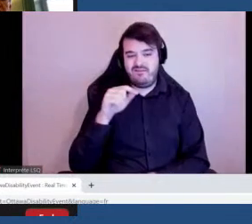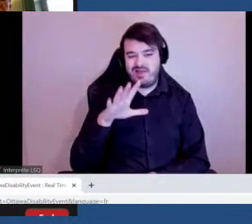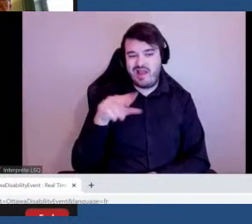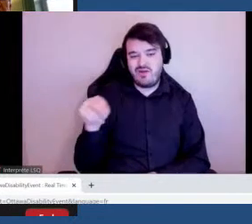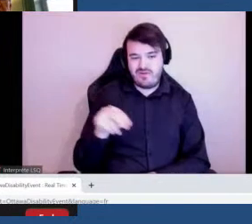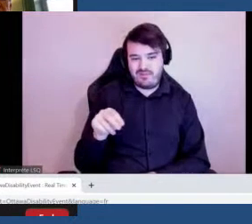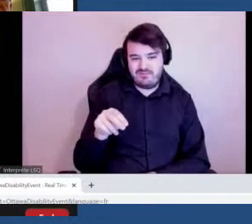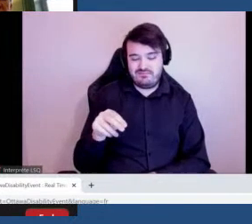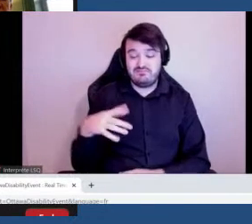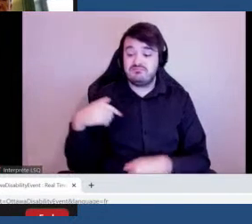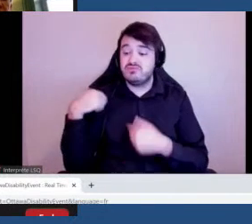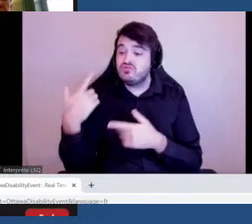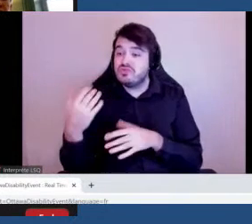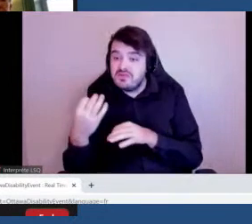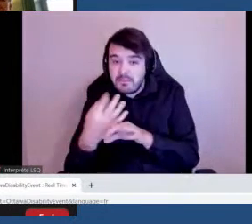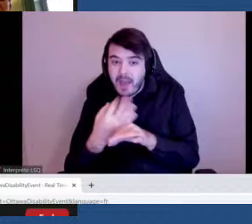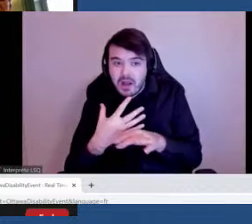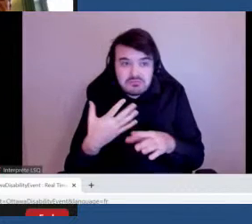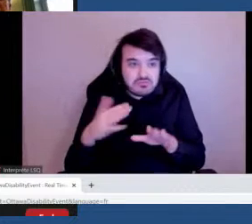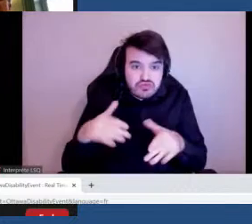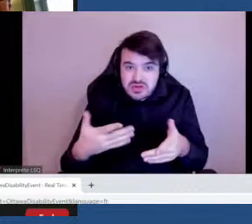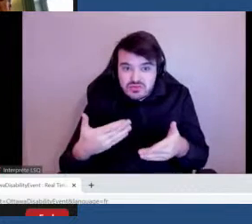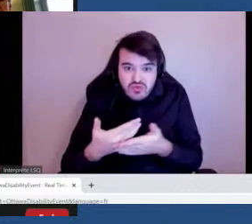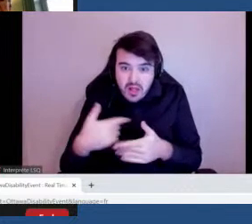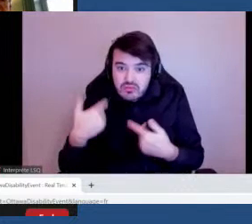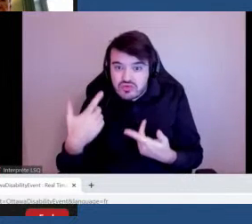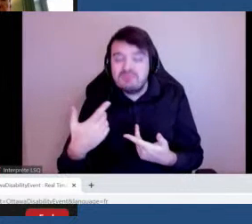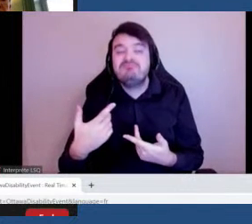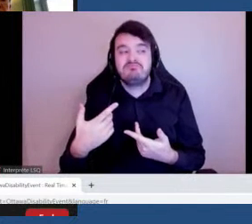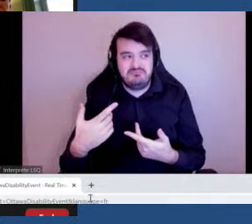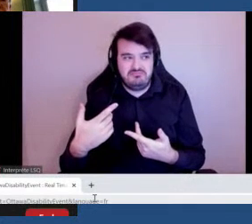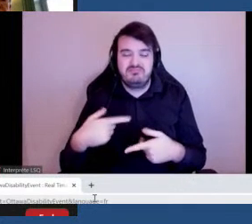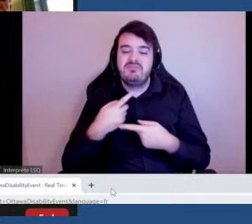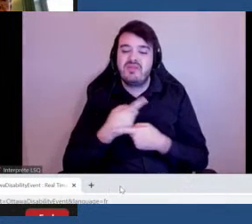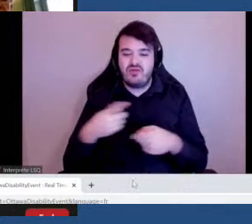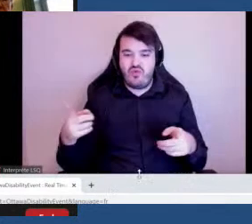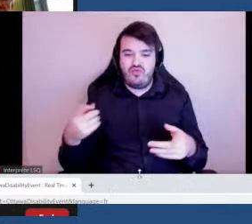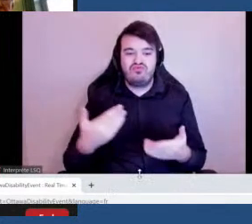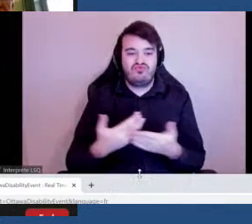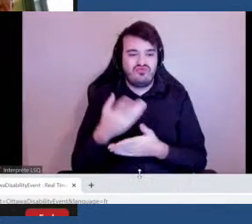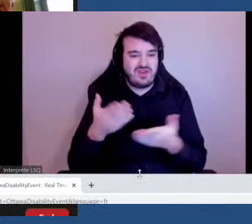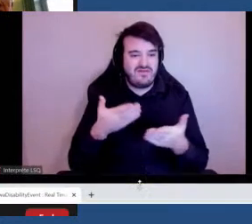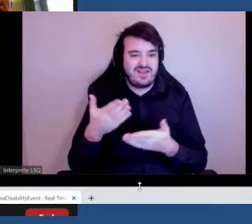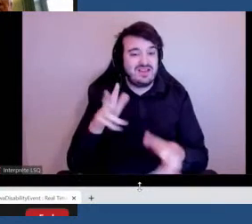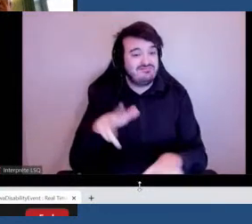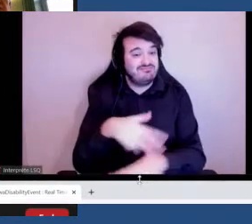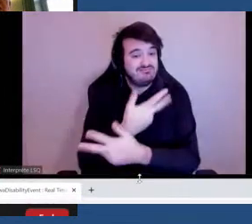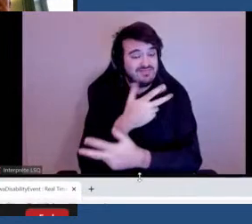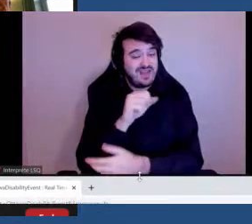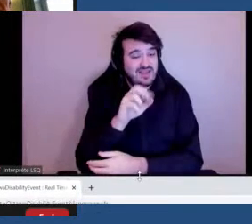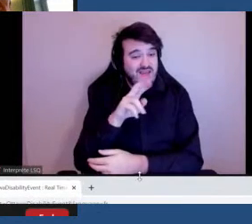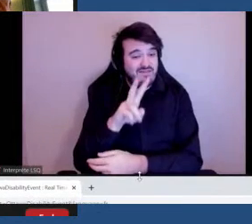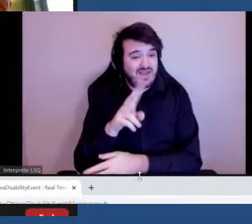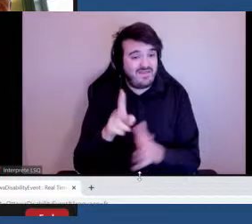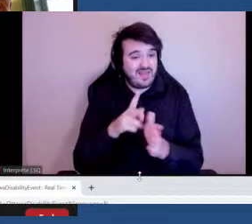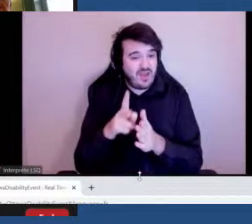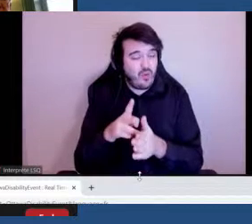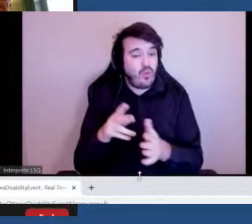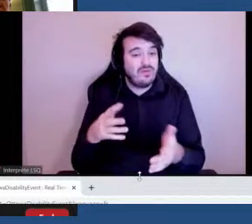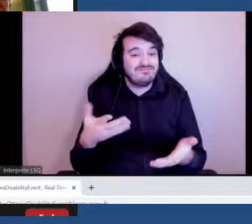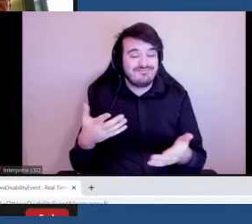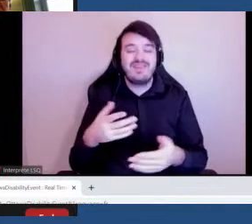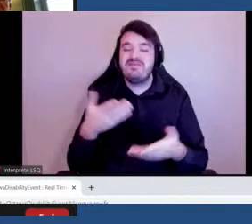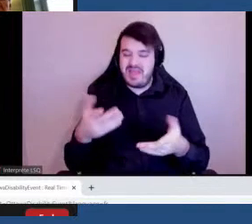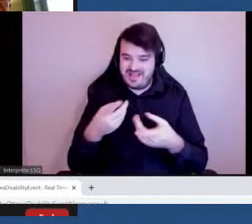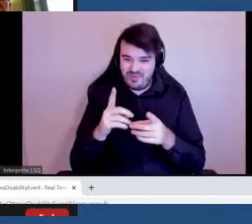consultations, nous avons annoncé que le service de vidéo relais, le SRV, est maintenant disponible pour les